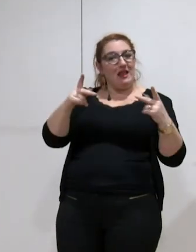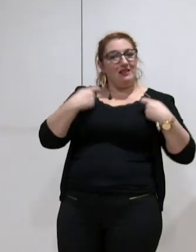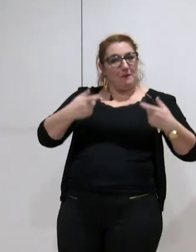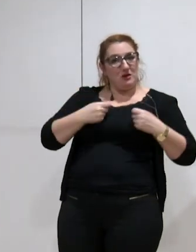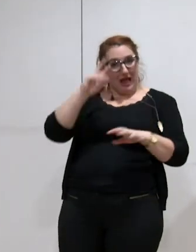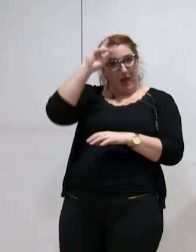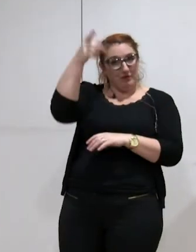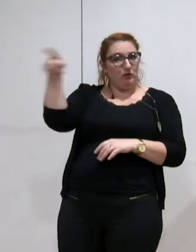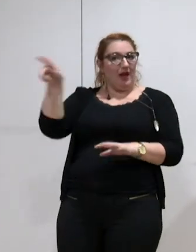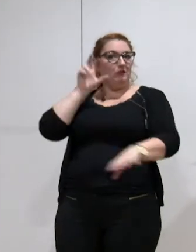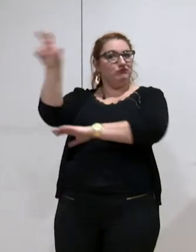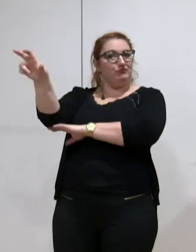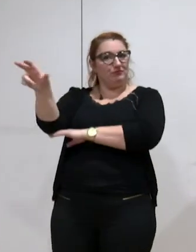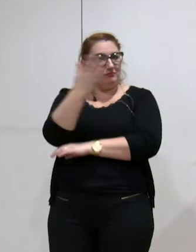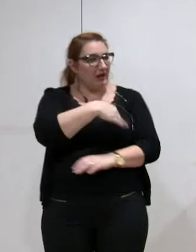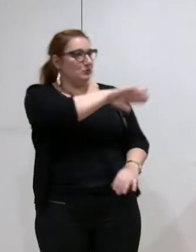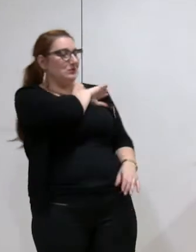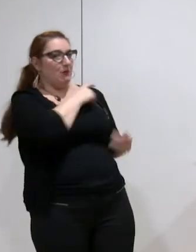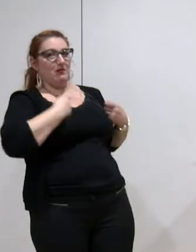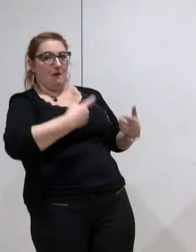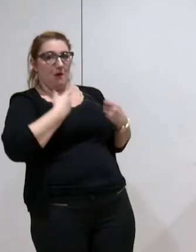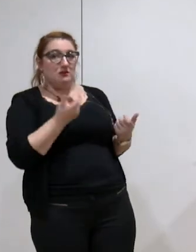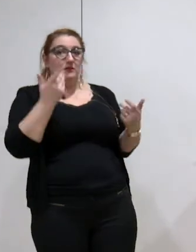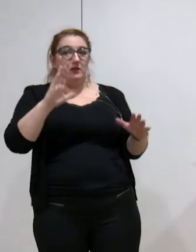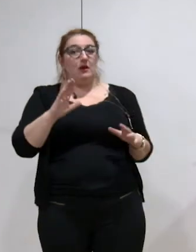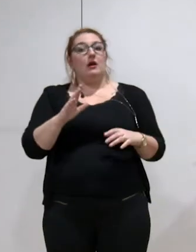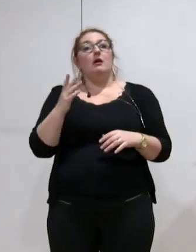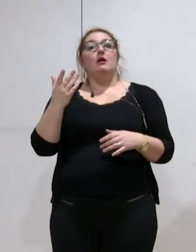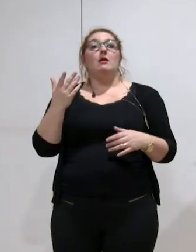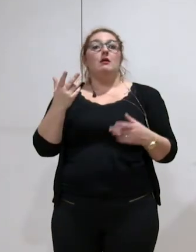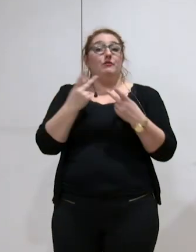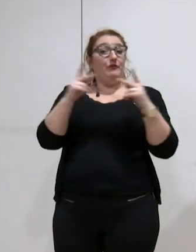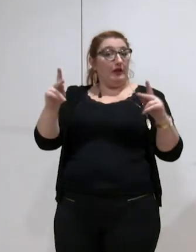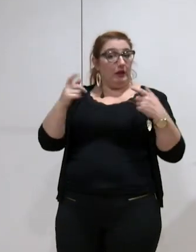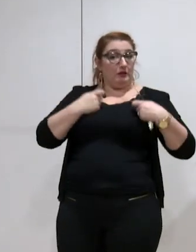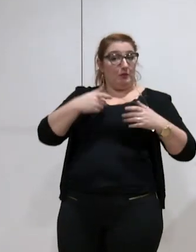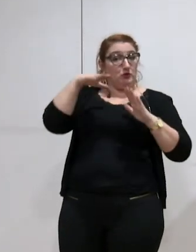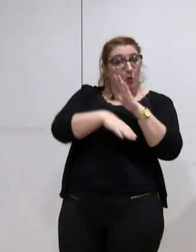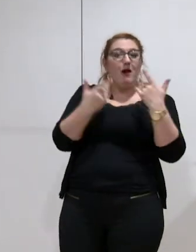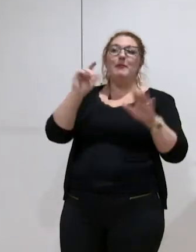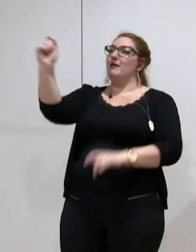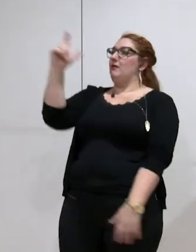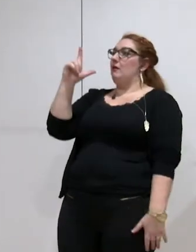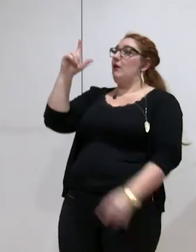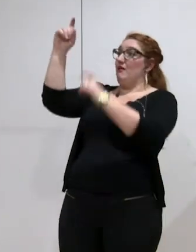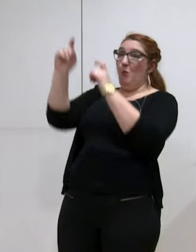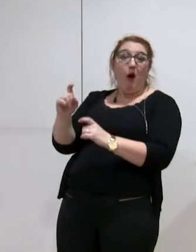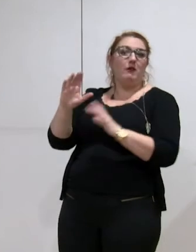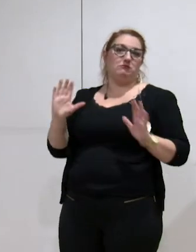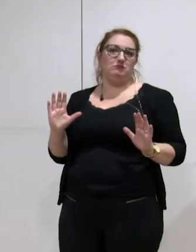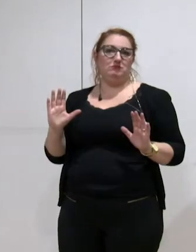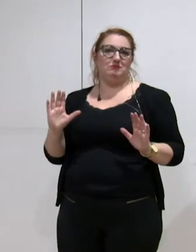la ville n'assume plus ses charges, mais elle a vu réduire son attribution de compensation d'autant. tout va bien jusque-là.